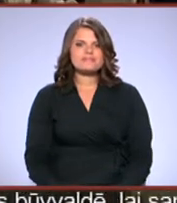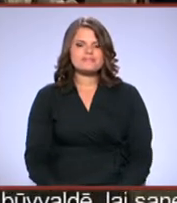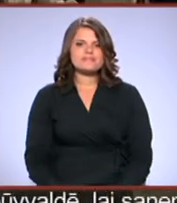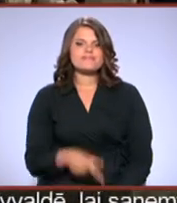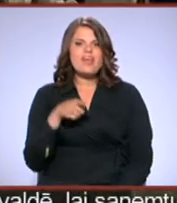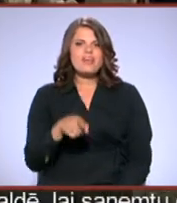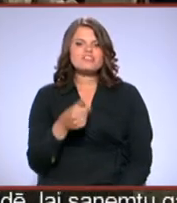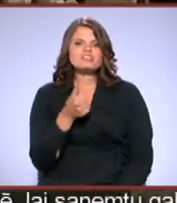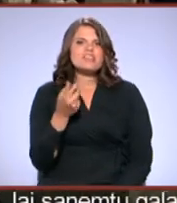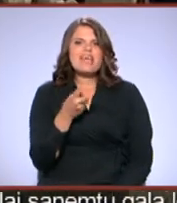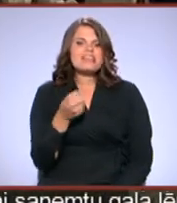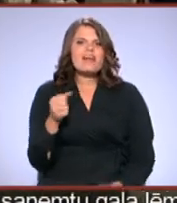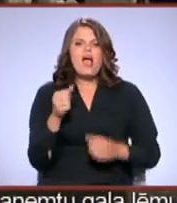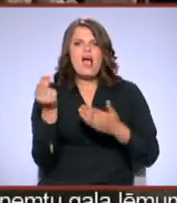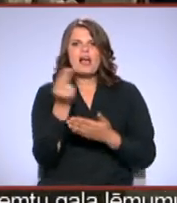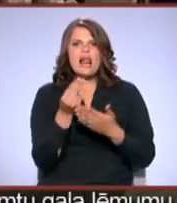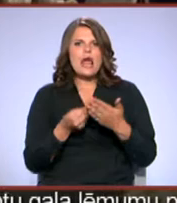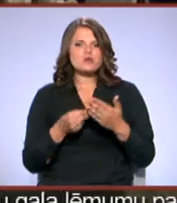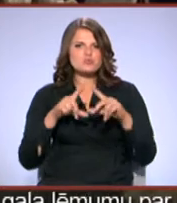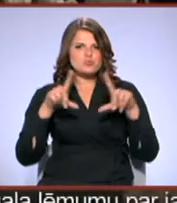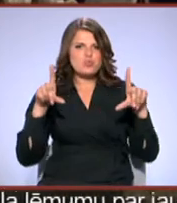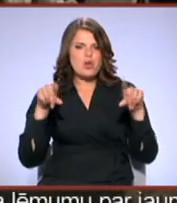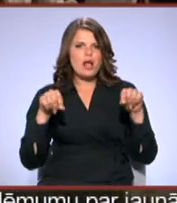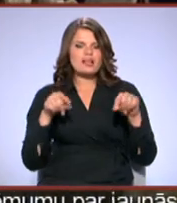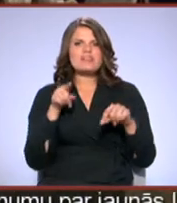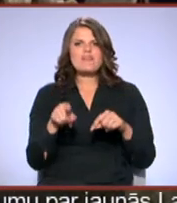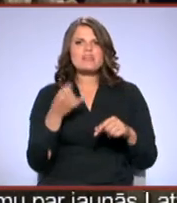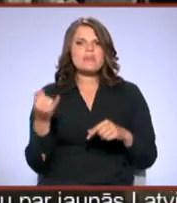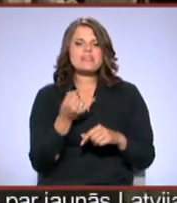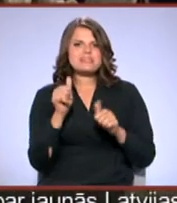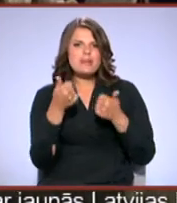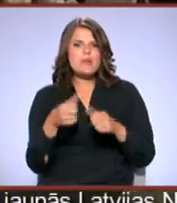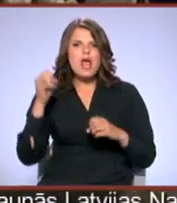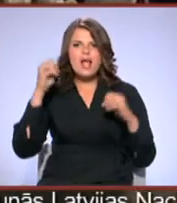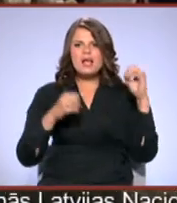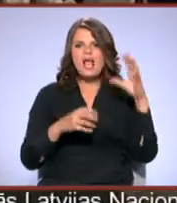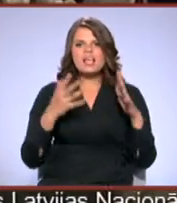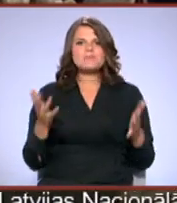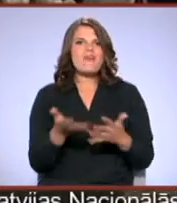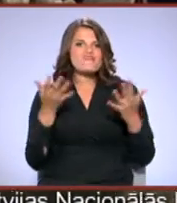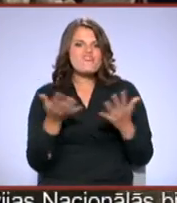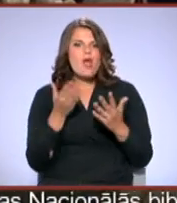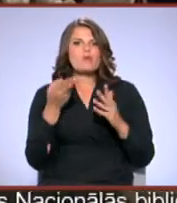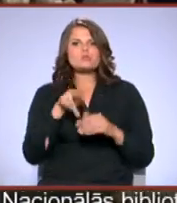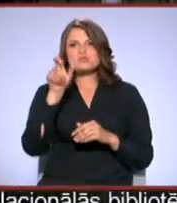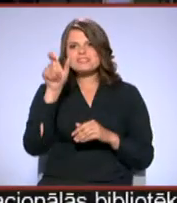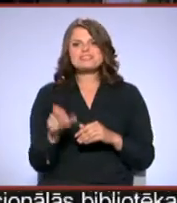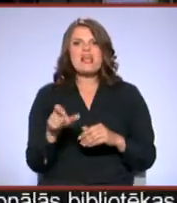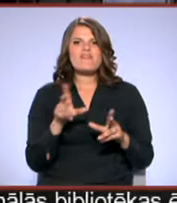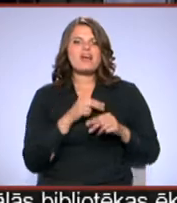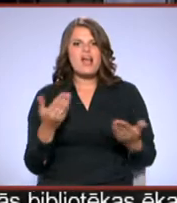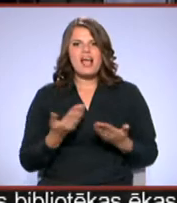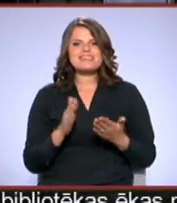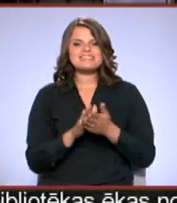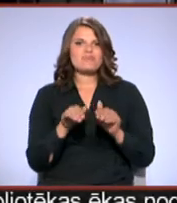Viņš it kā glezno gleznas. Viņa ļoti interesē tēlotējumu mākslu. Svarīgi gaisma, gaisīgums, bet arī cilvēku gar dzīvus skatūvs.